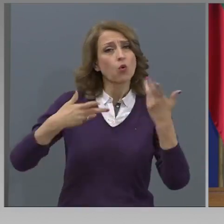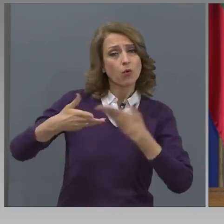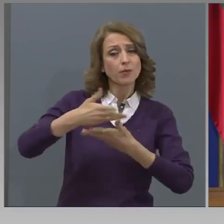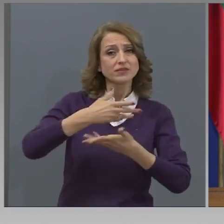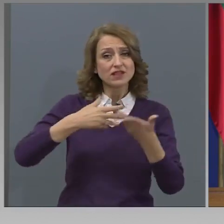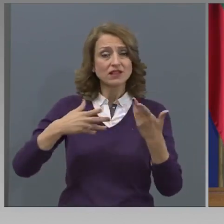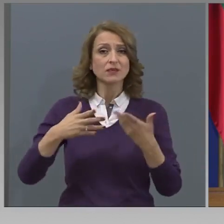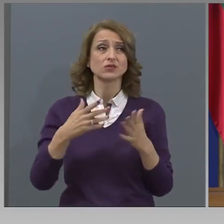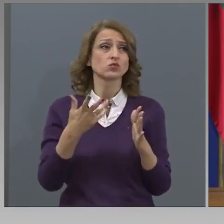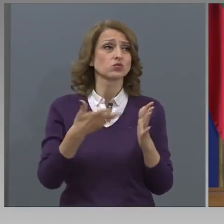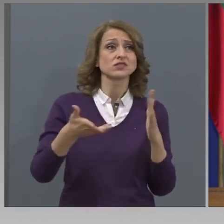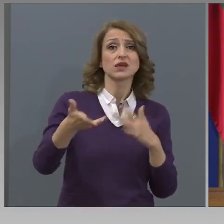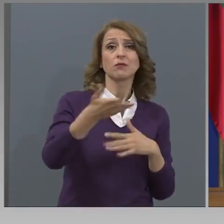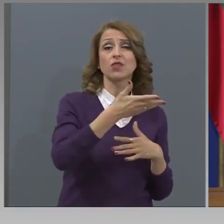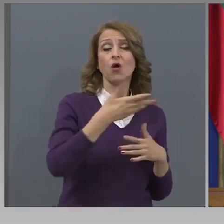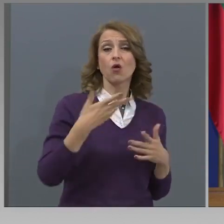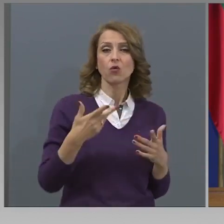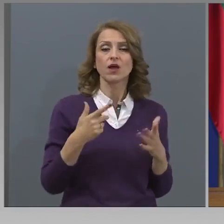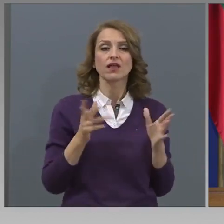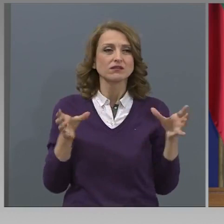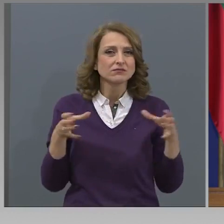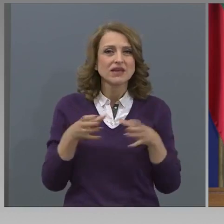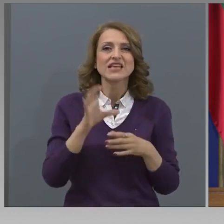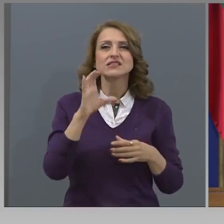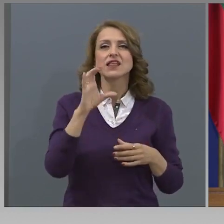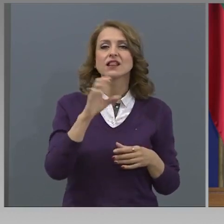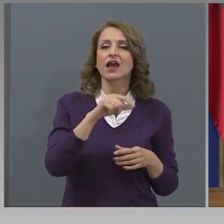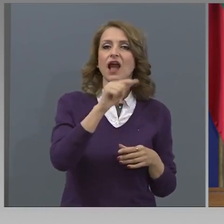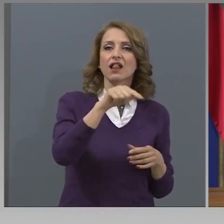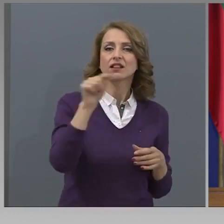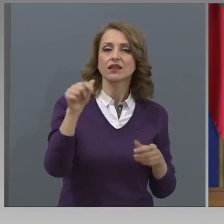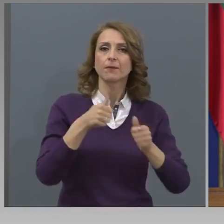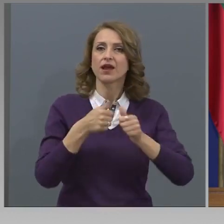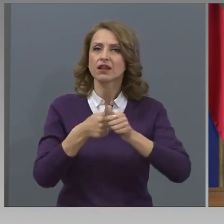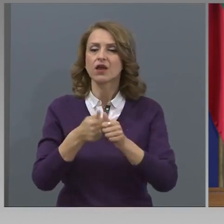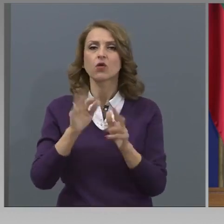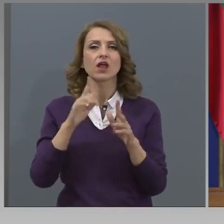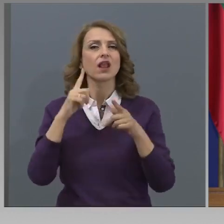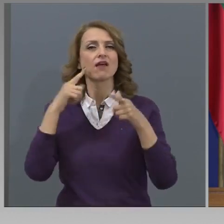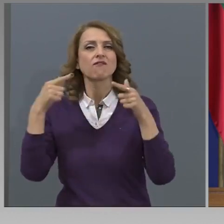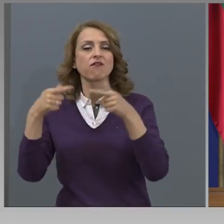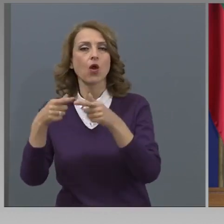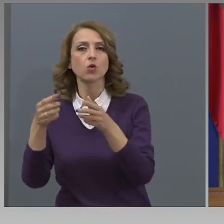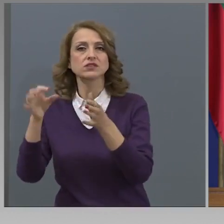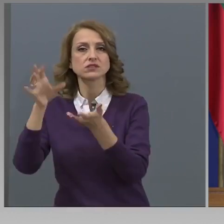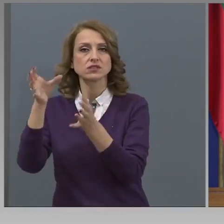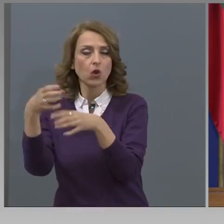Затова най-често правим обсъжданията с синдикалните партньори или пък фокус групи от учители.